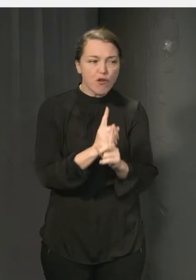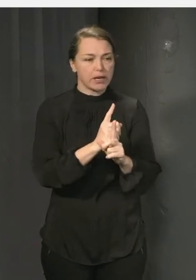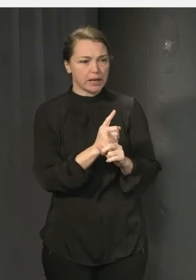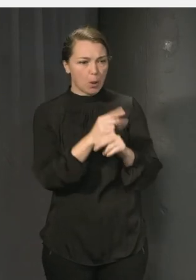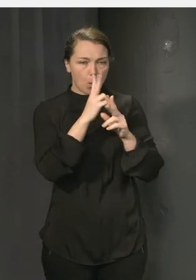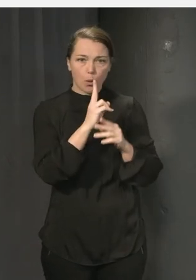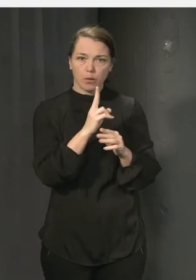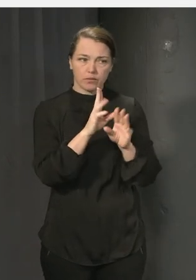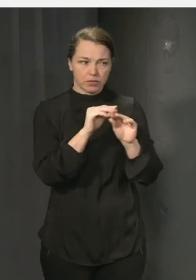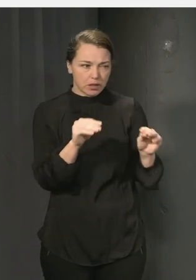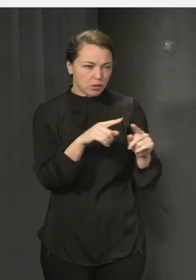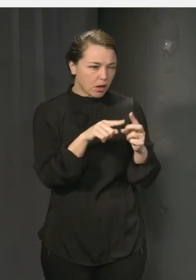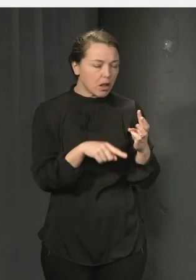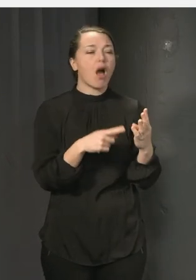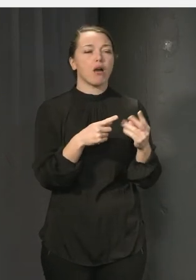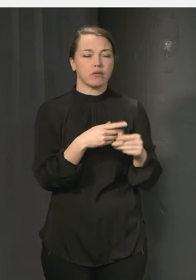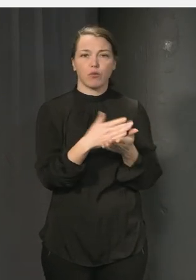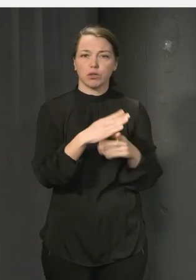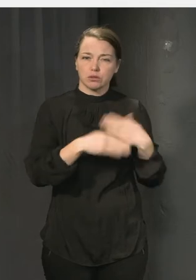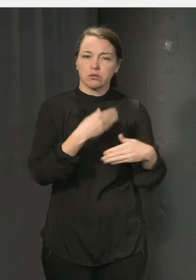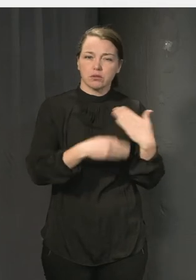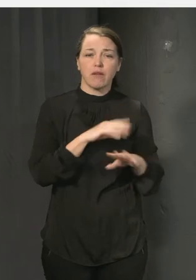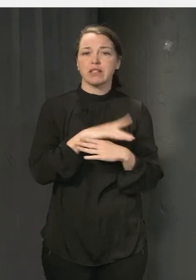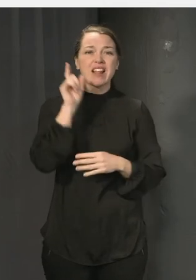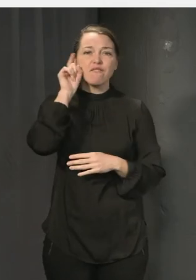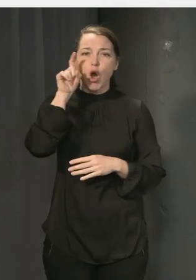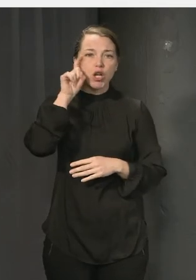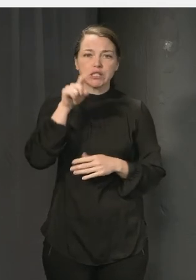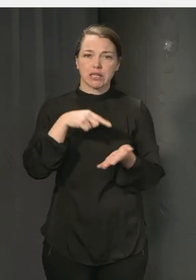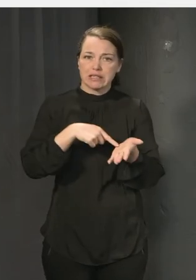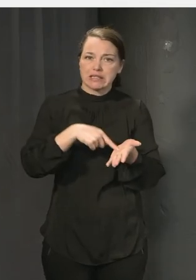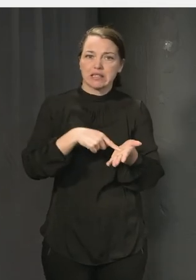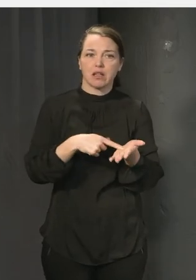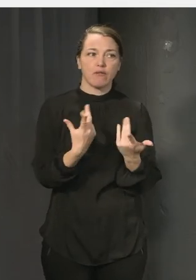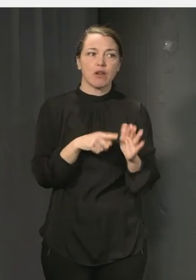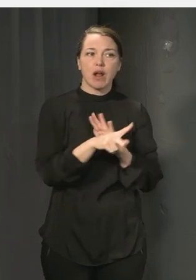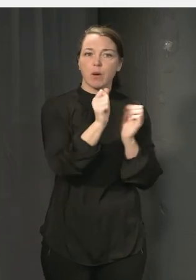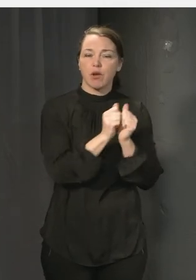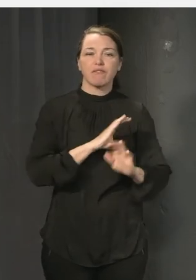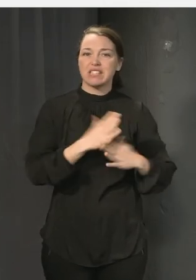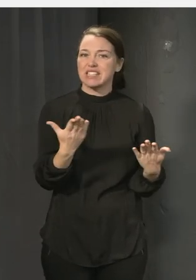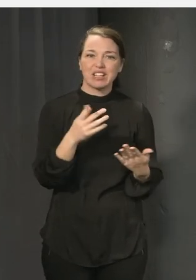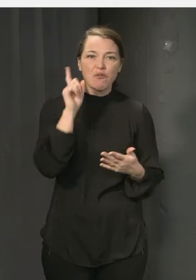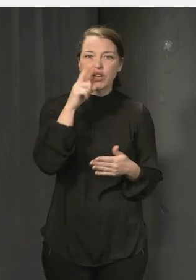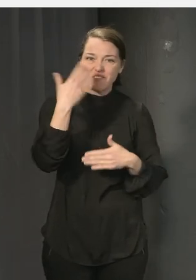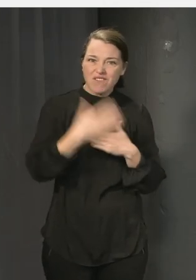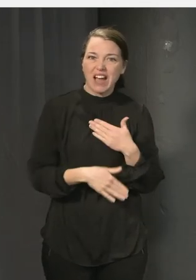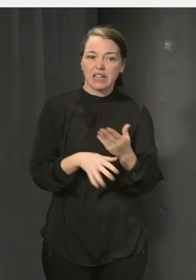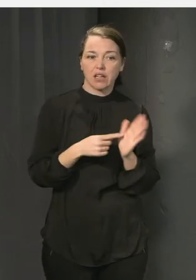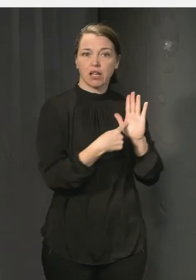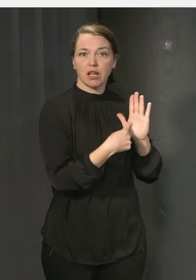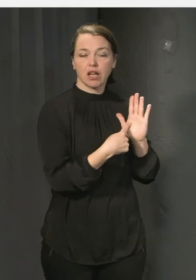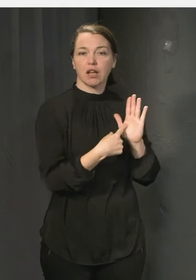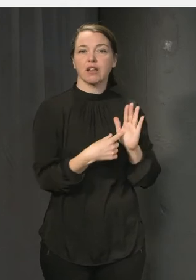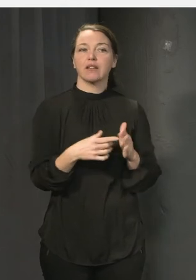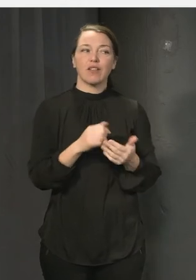det är ju inte så att det finns något facit egentligen för varken framgångsfaktorer utan det ändras ju hela tiden men det enda vi vet